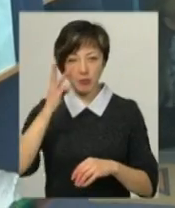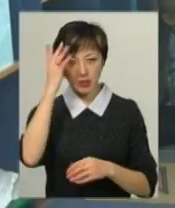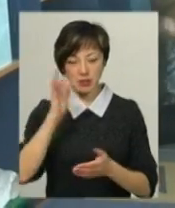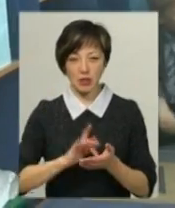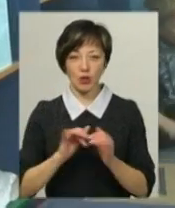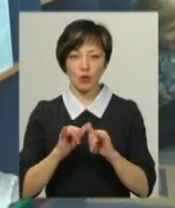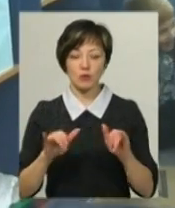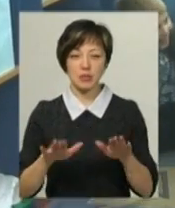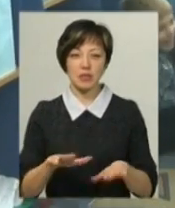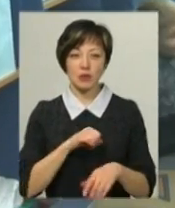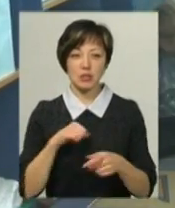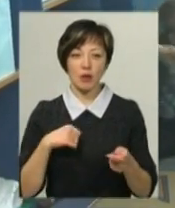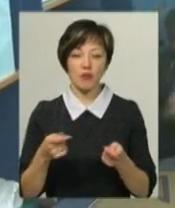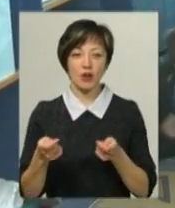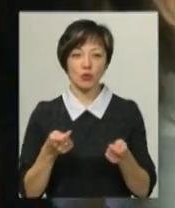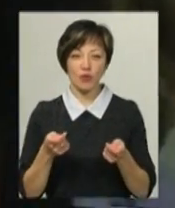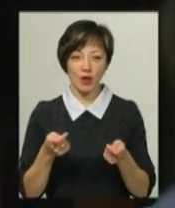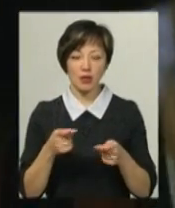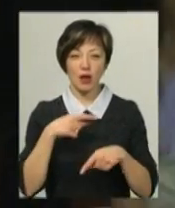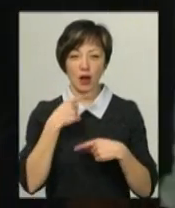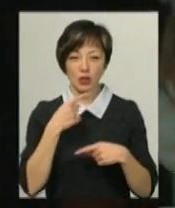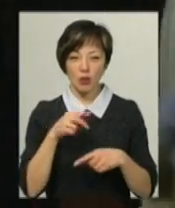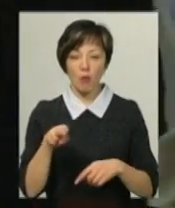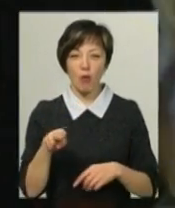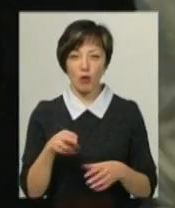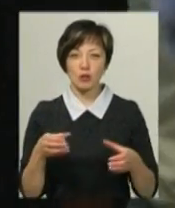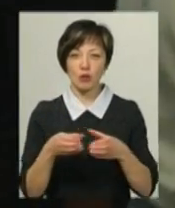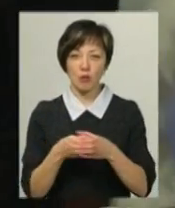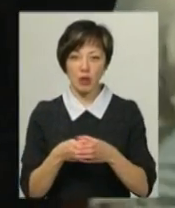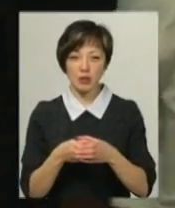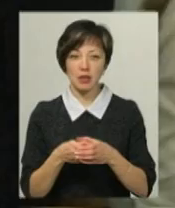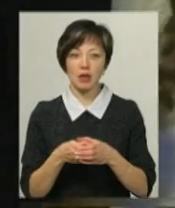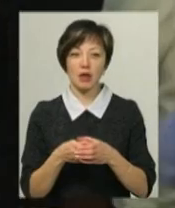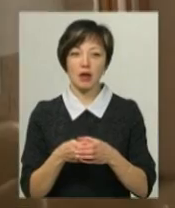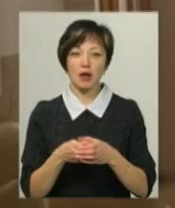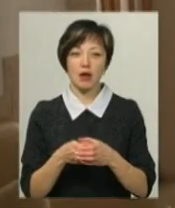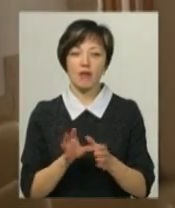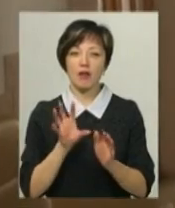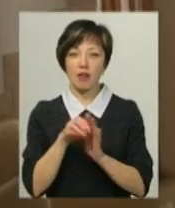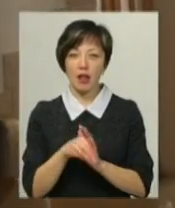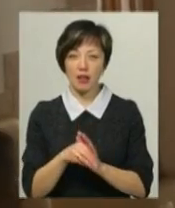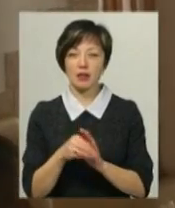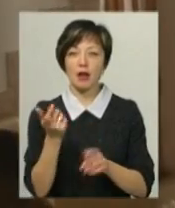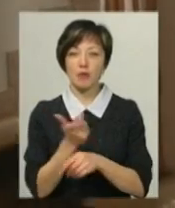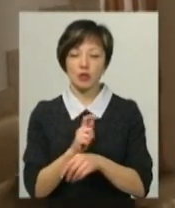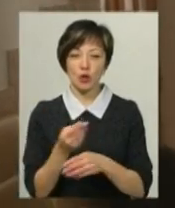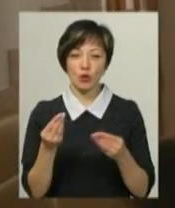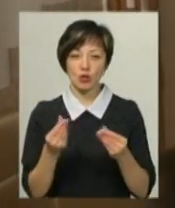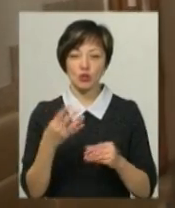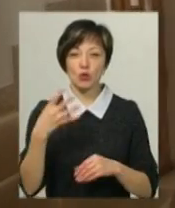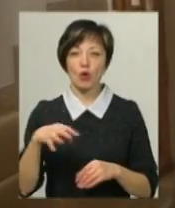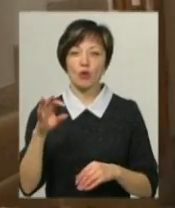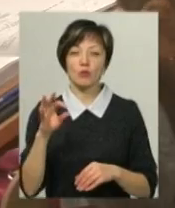центру розвитку місцевого самоврядування Сергій Яцковський каже, Полонська громада вкала найбільше грошей в систему освіти на Хмельниччині – це 40%